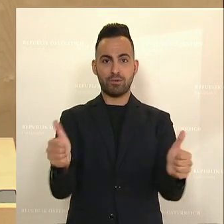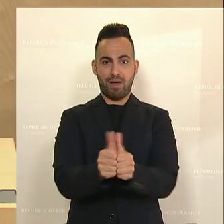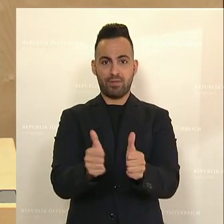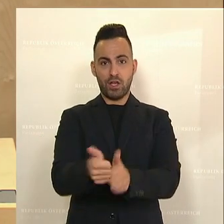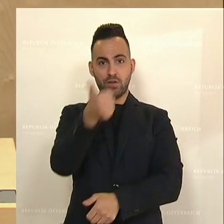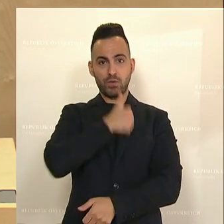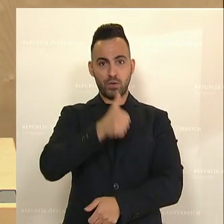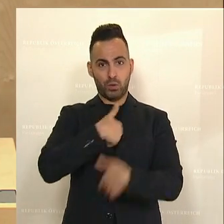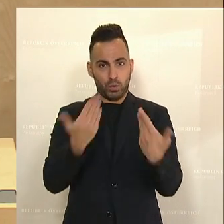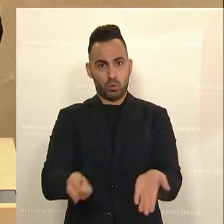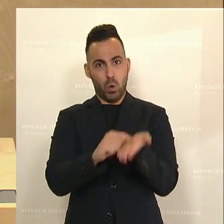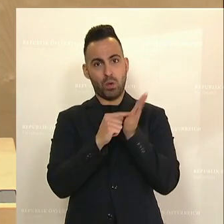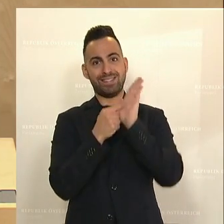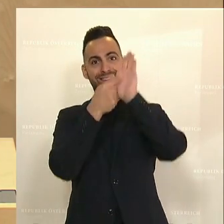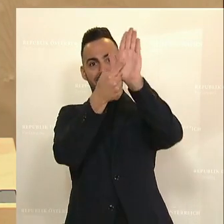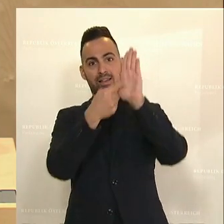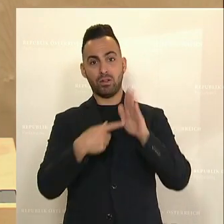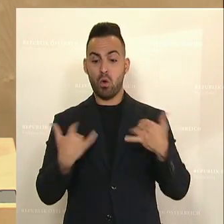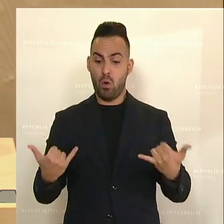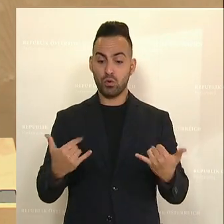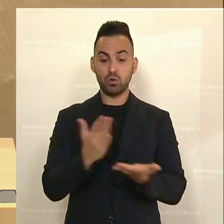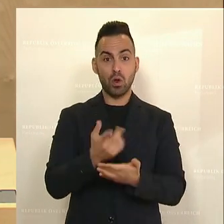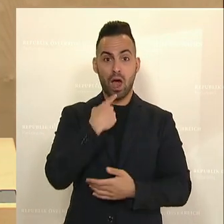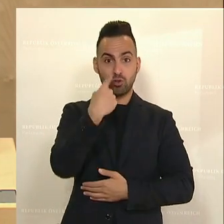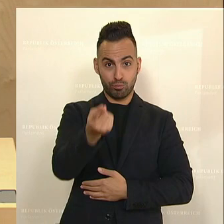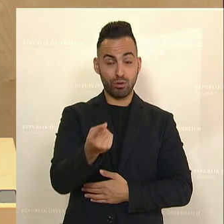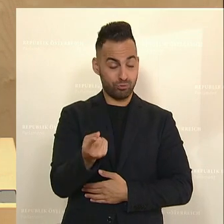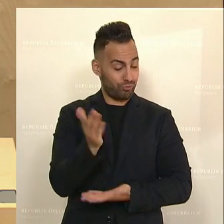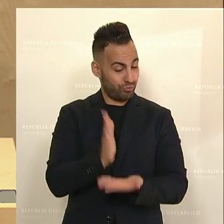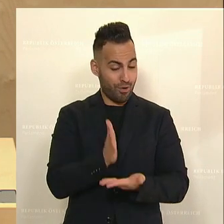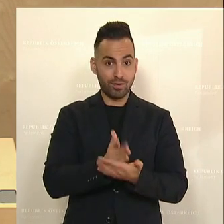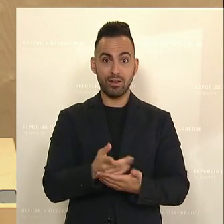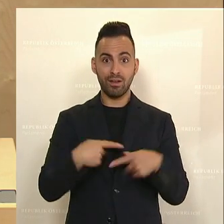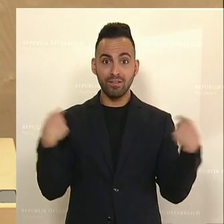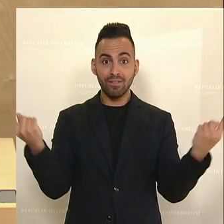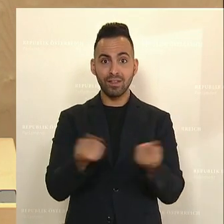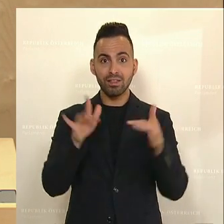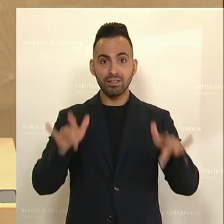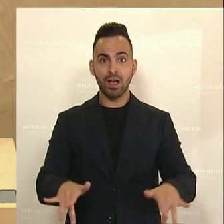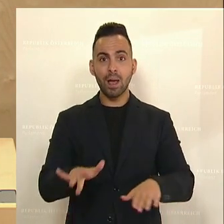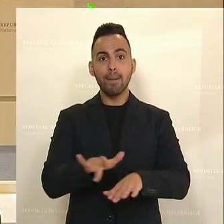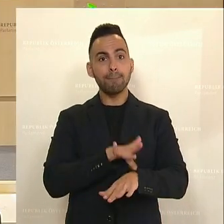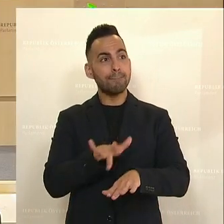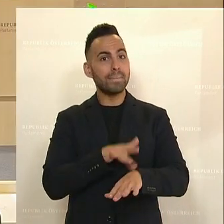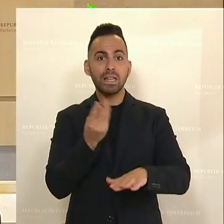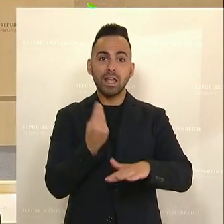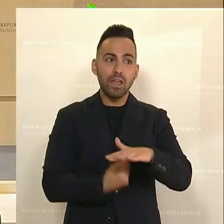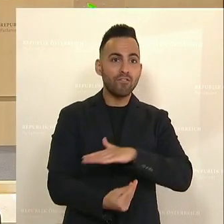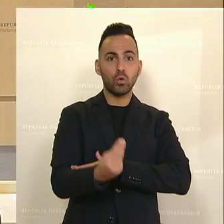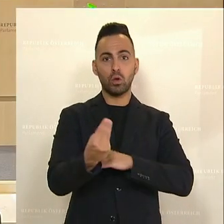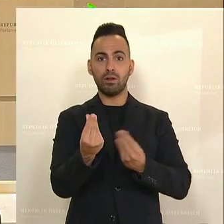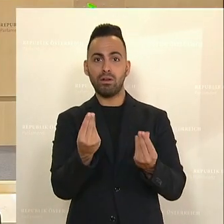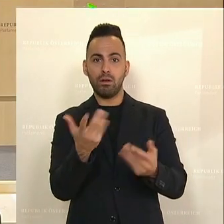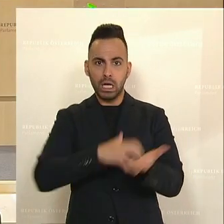nach außen zeichnet. Und wir haben heute schon angesprochen worden, wir haben eine Mitgefühl-Krise, wir haben eine Empathie-Krise.